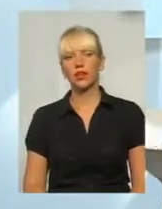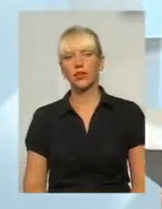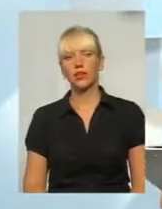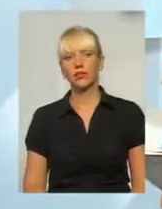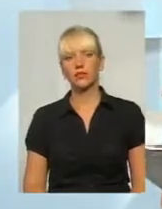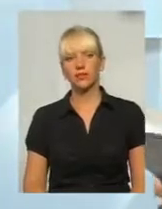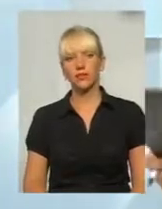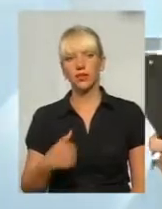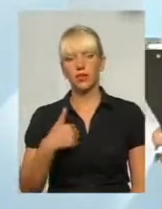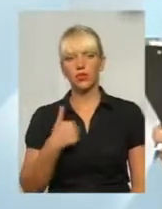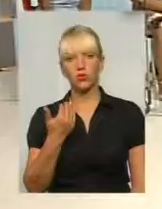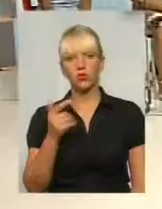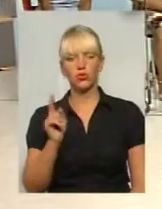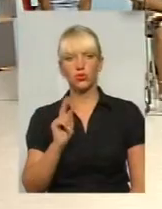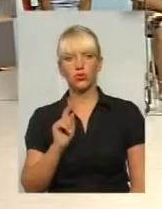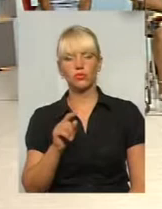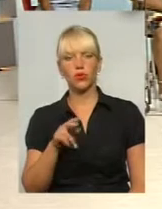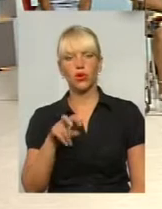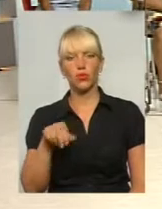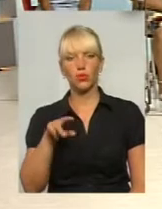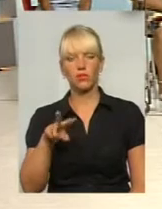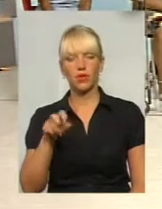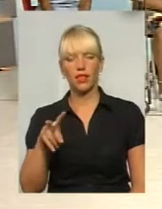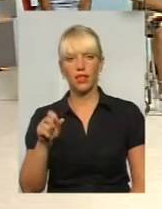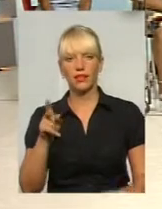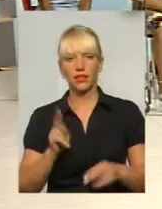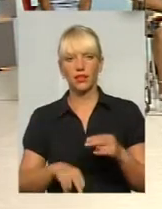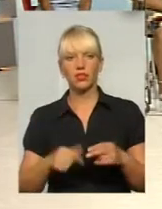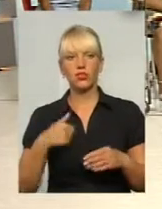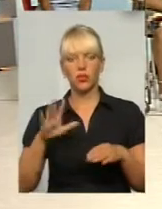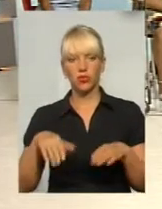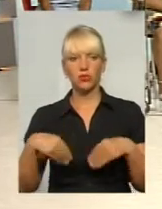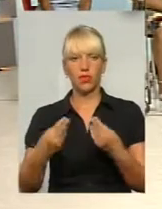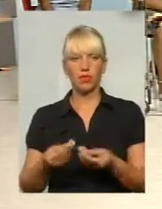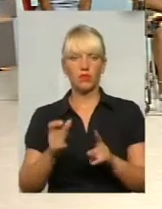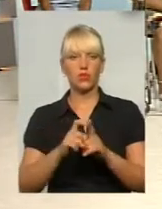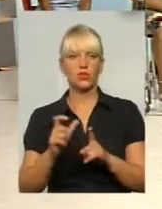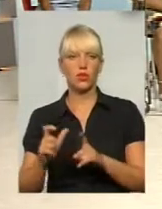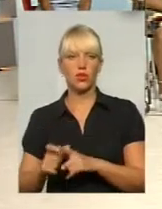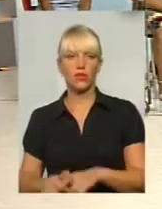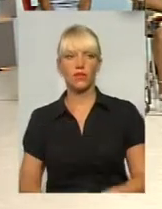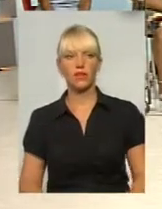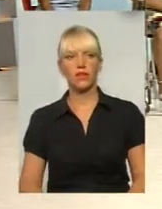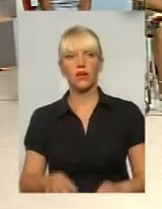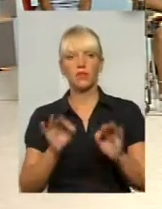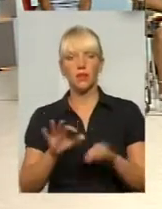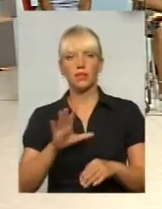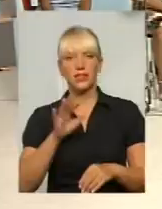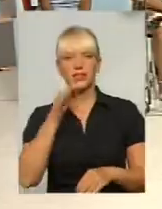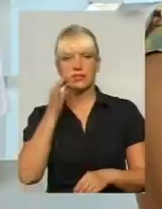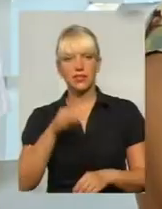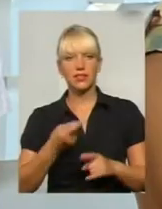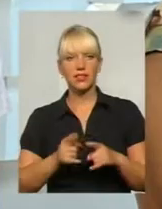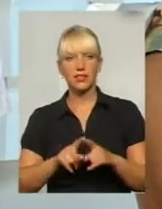черзі. Я хочу, щоб пані Людмила все ж таки закінчила і потім я надам слово, щоб вже відповіли на От правильно було сказано, що дуже